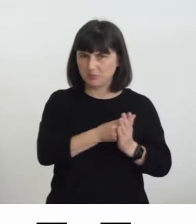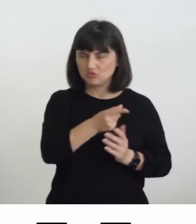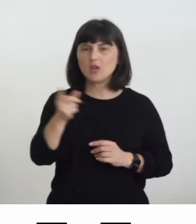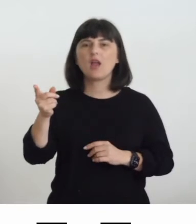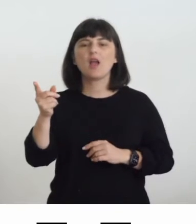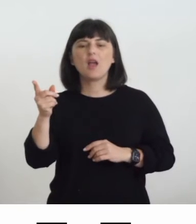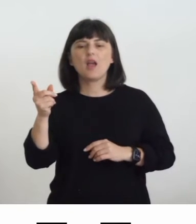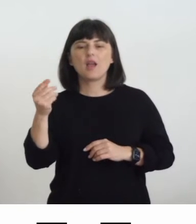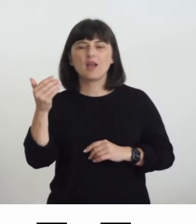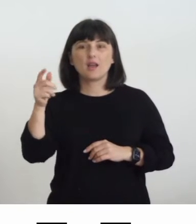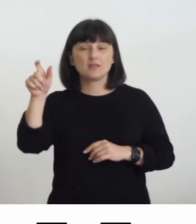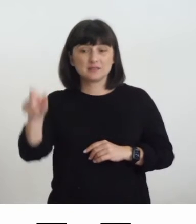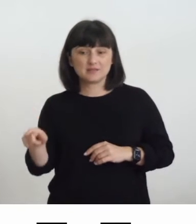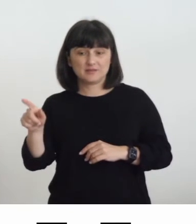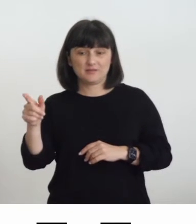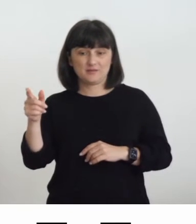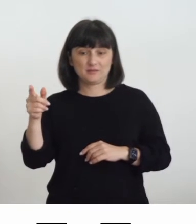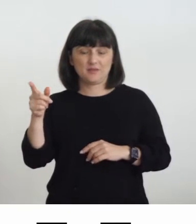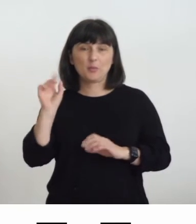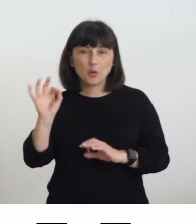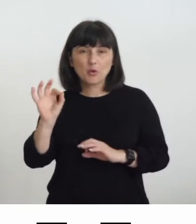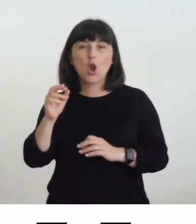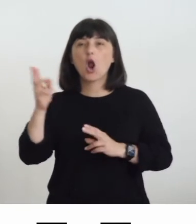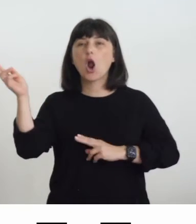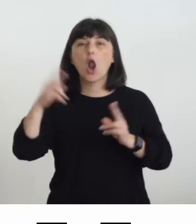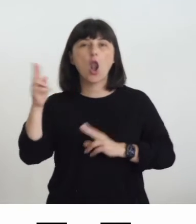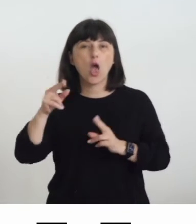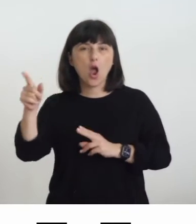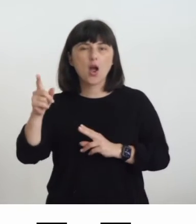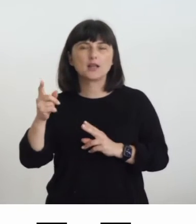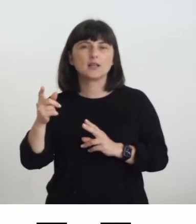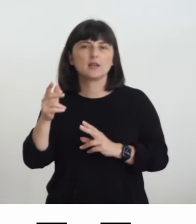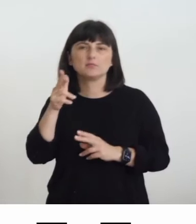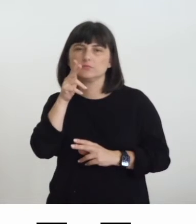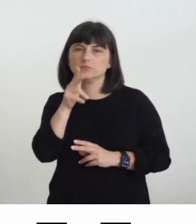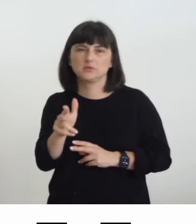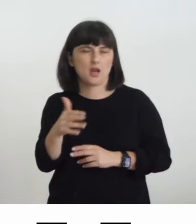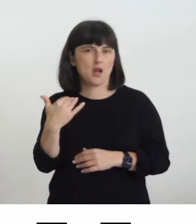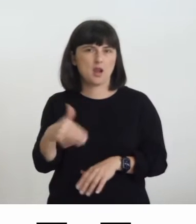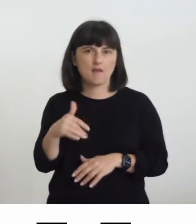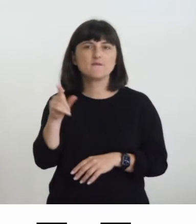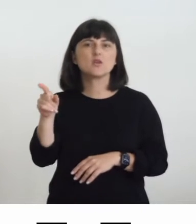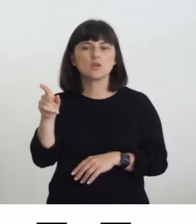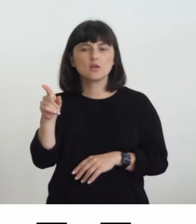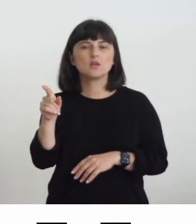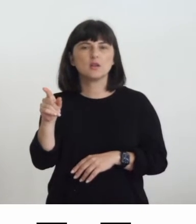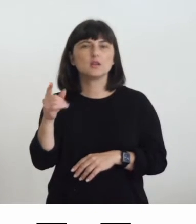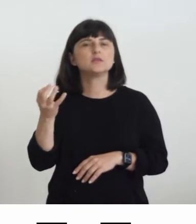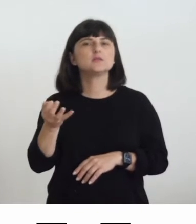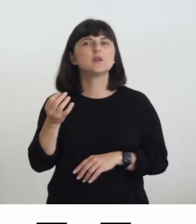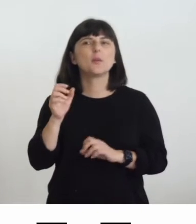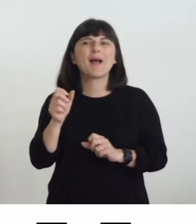è un maestro soprattutto del colore e il colore è una specificità che è peculiarmente